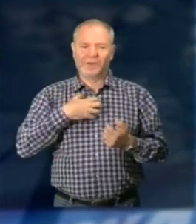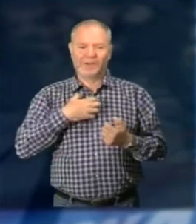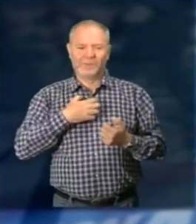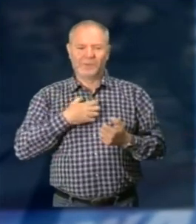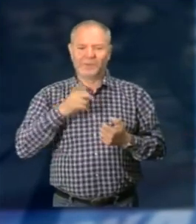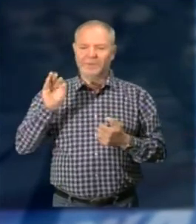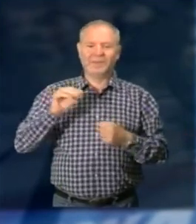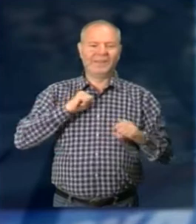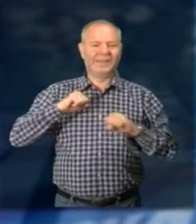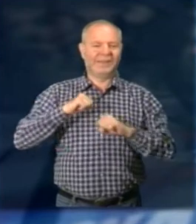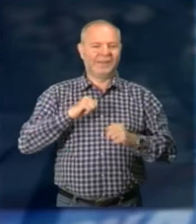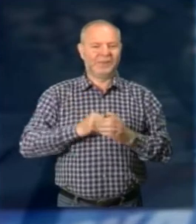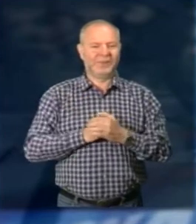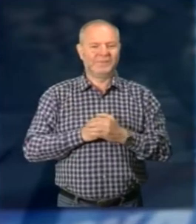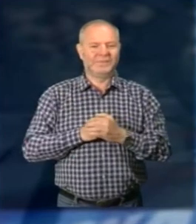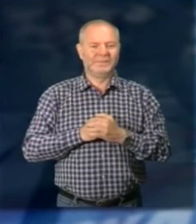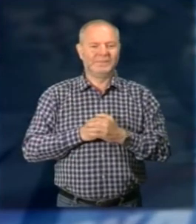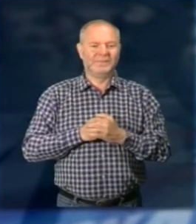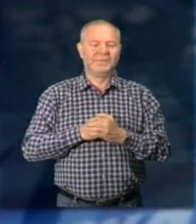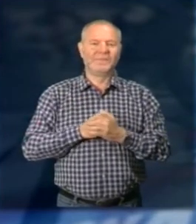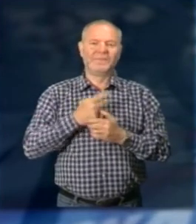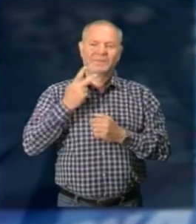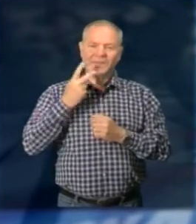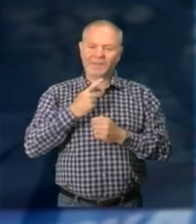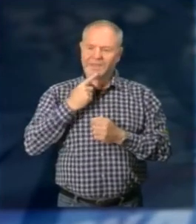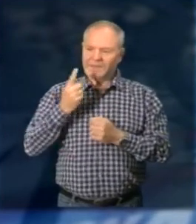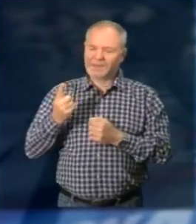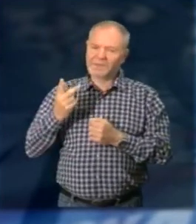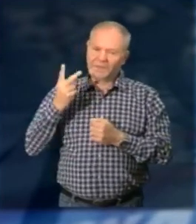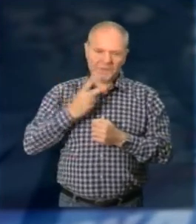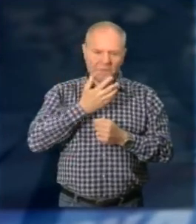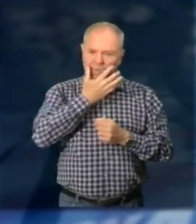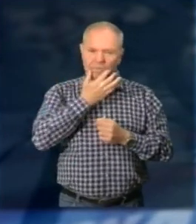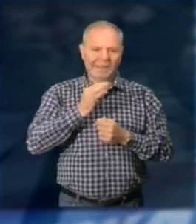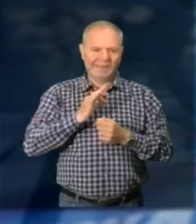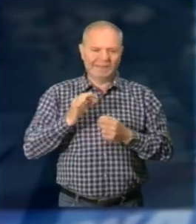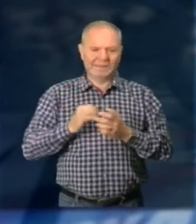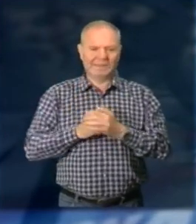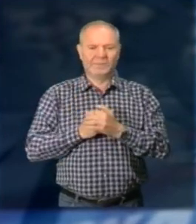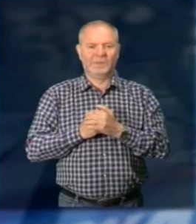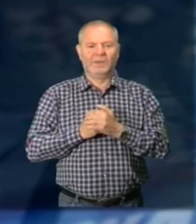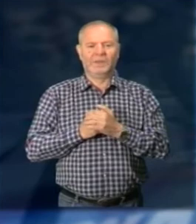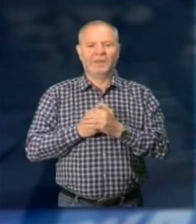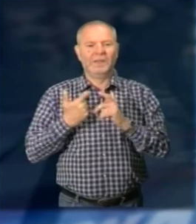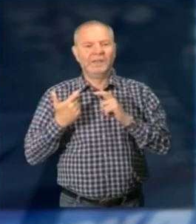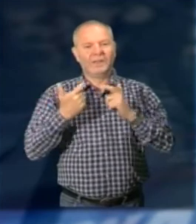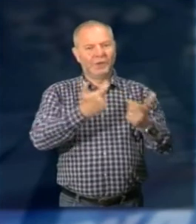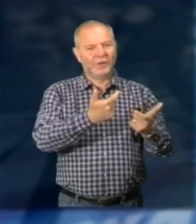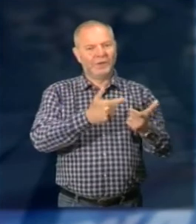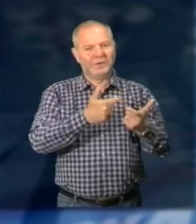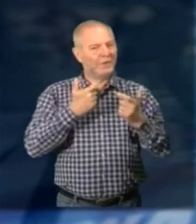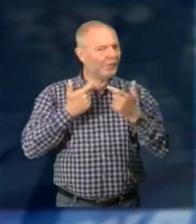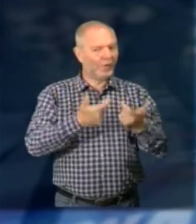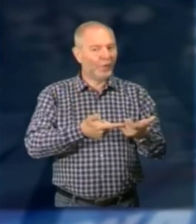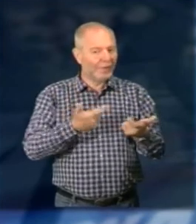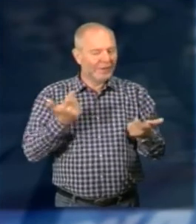il dirigente scolastico Certo, è un bellissimo gesto È un bellissimo gesto in primo luogo perché è un dono E i doni